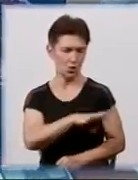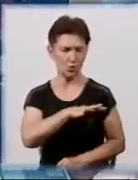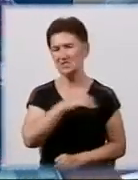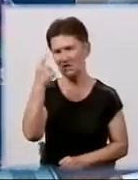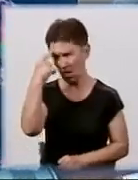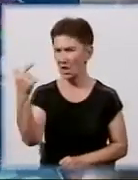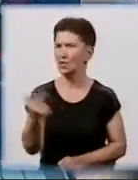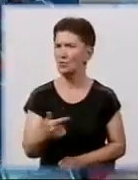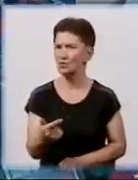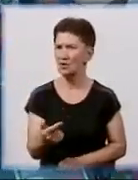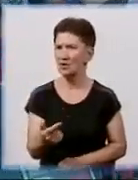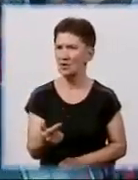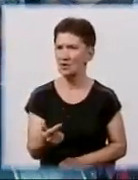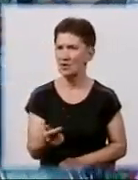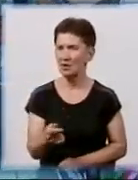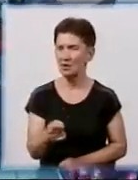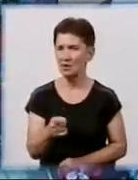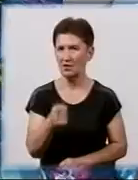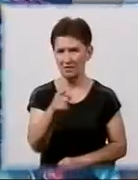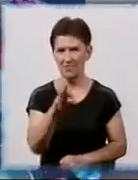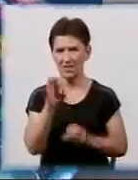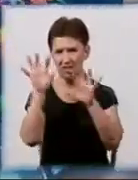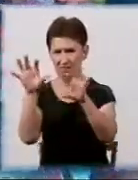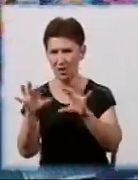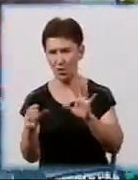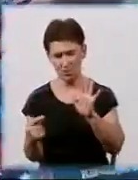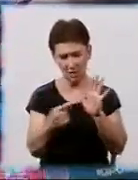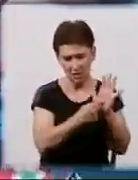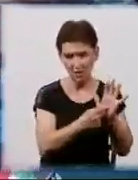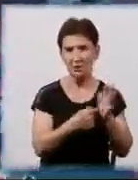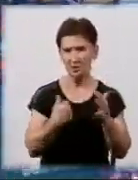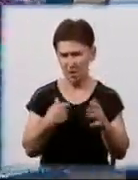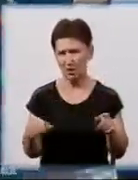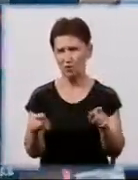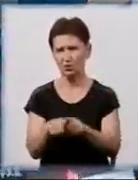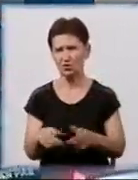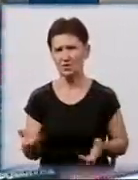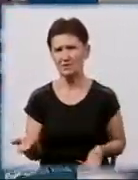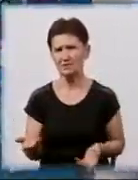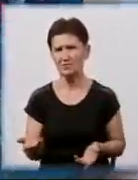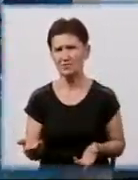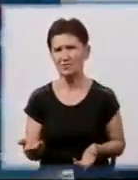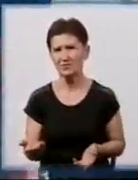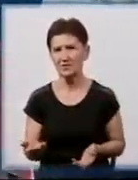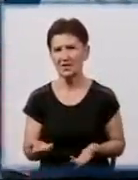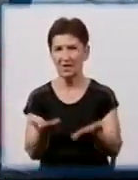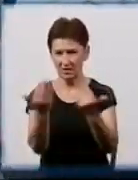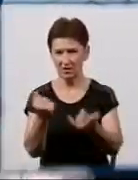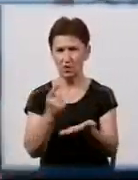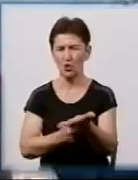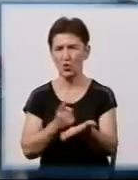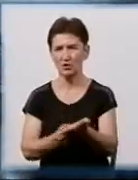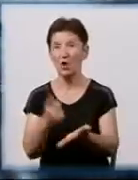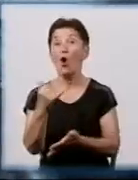є журналістка. Так. Ви силаєтесь на закон, і я силаюсь на закон. Так це їхня приватна власність. Докажіть. У мене